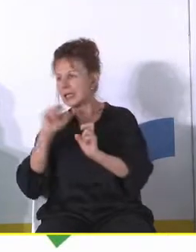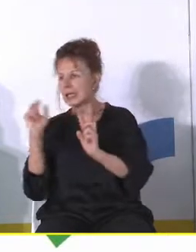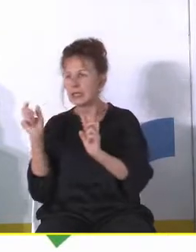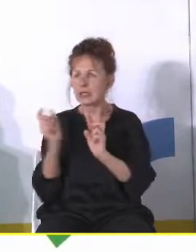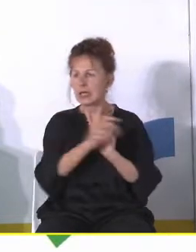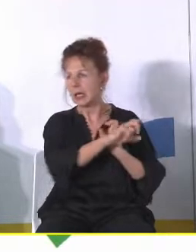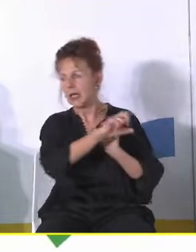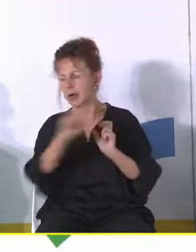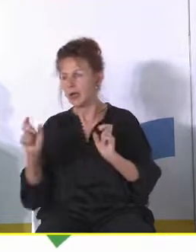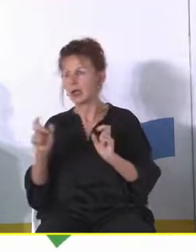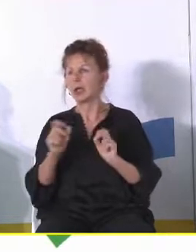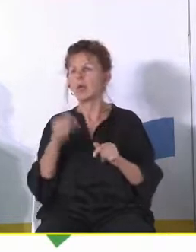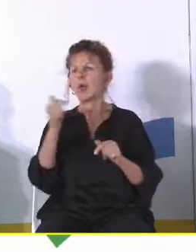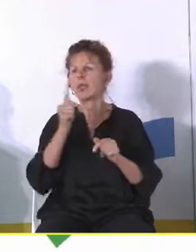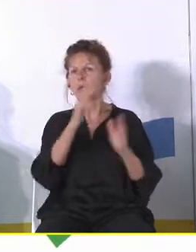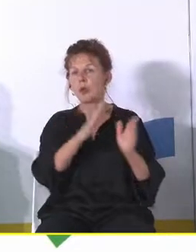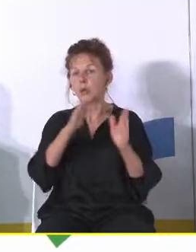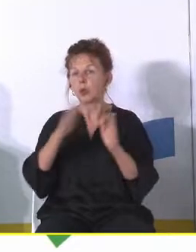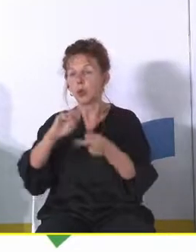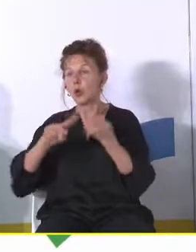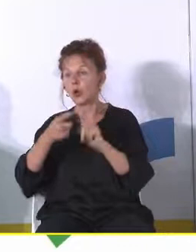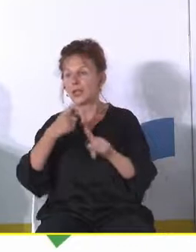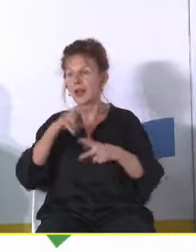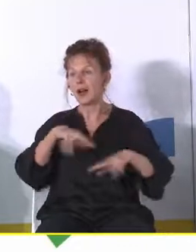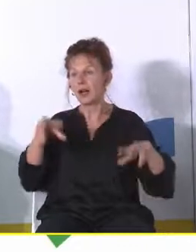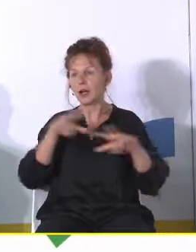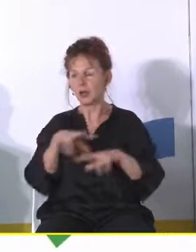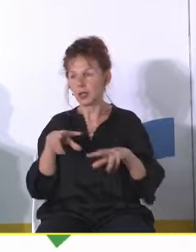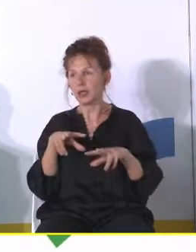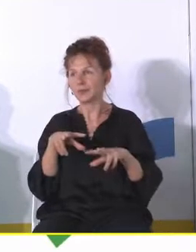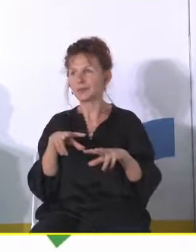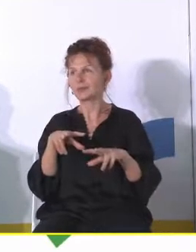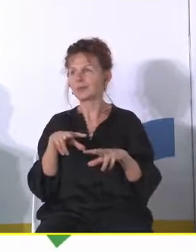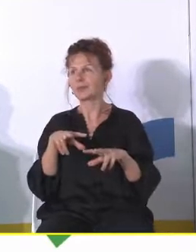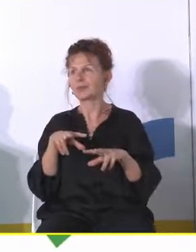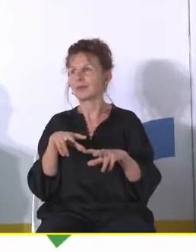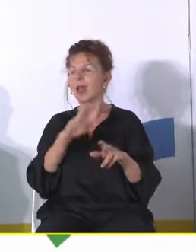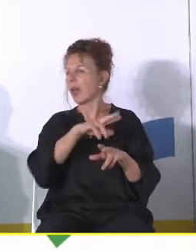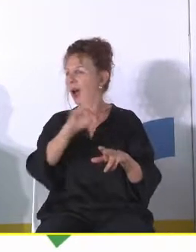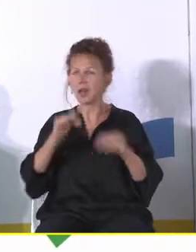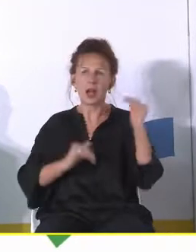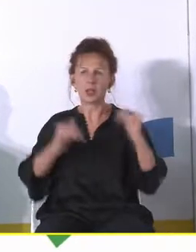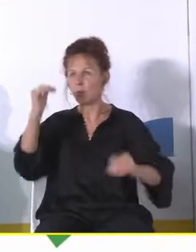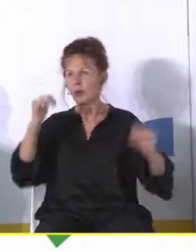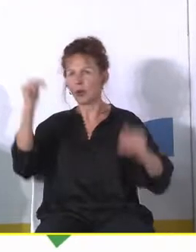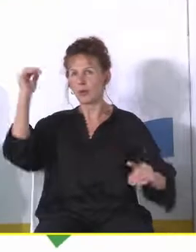i temu powinna być podporządkowana polityka rodzinna rodzinna na każdym szczeblu